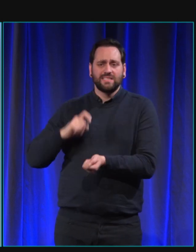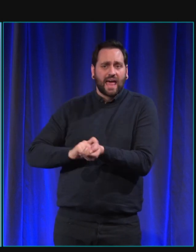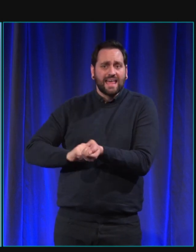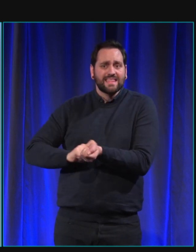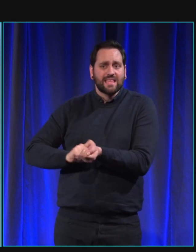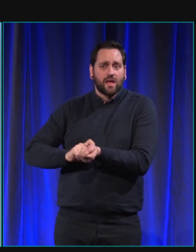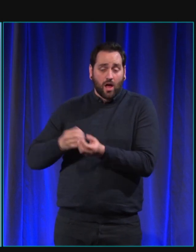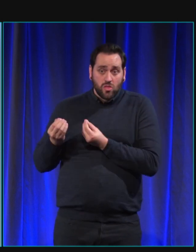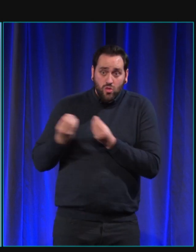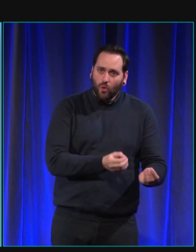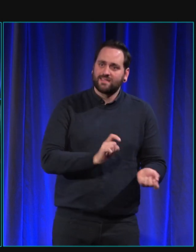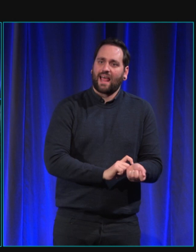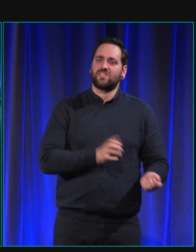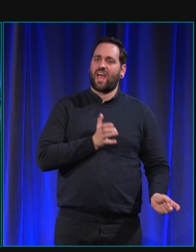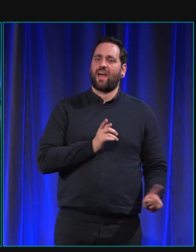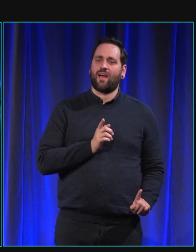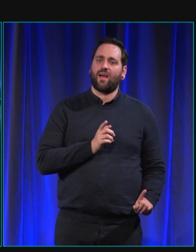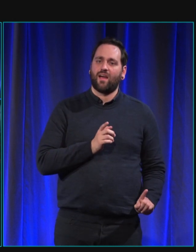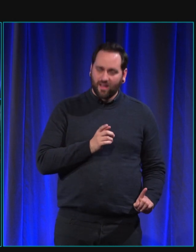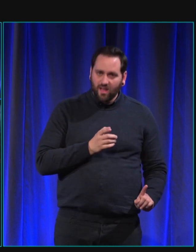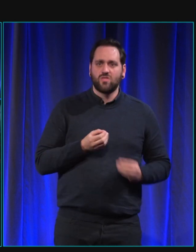côtés. Donc on touche vraiment aux performances,